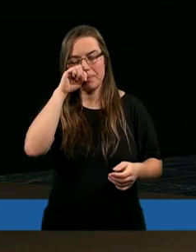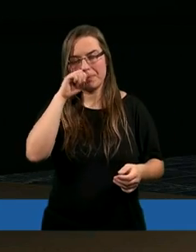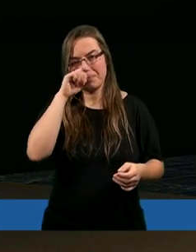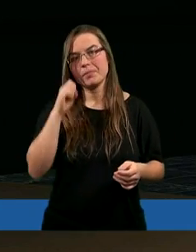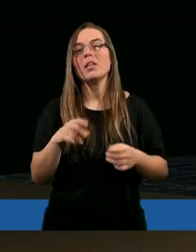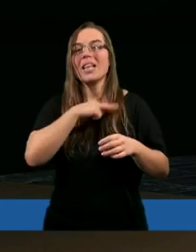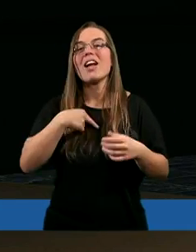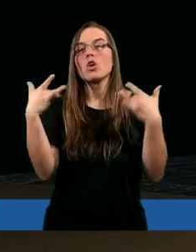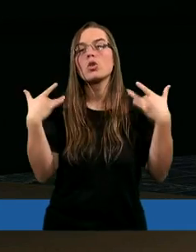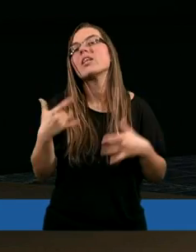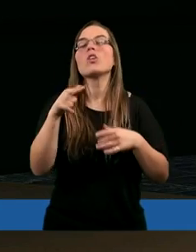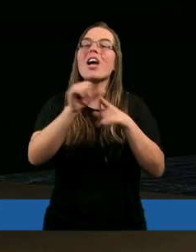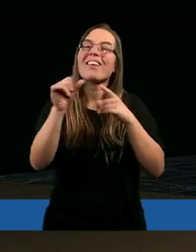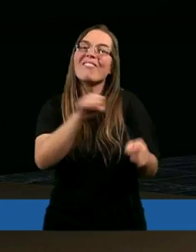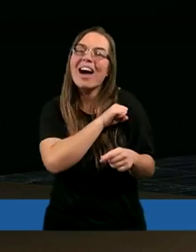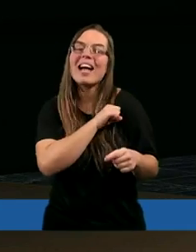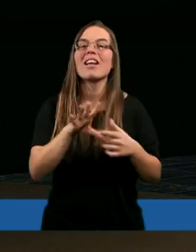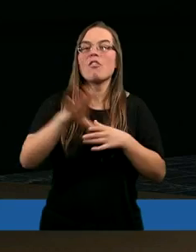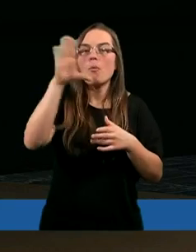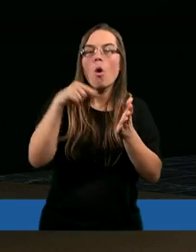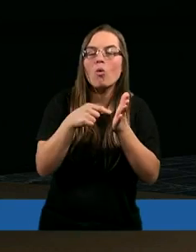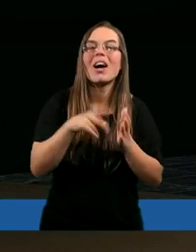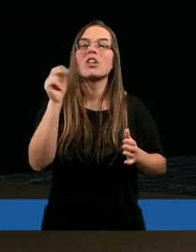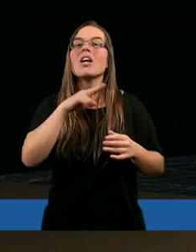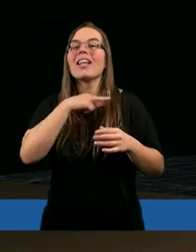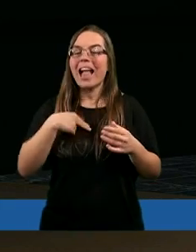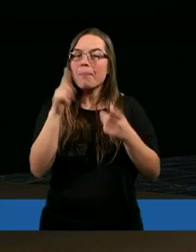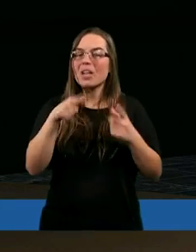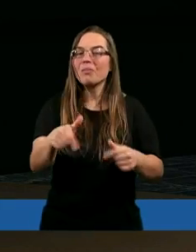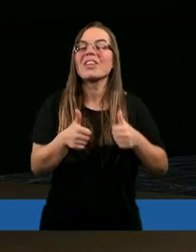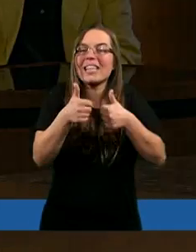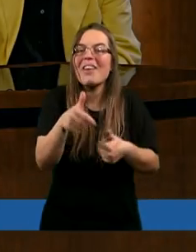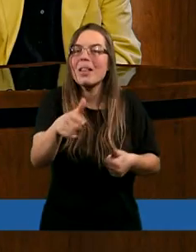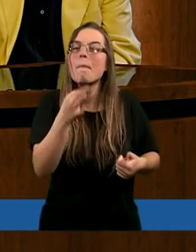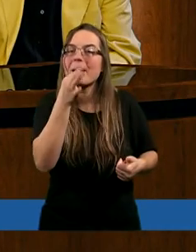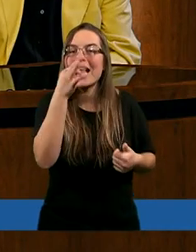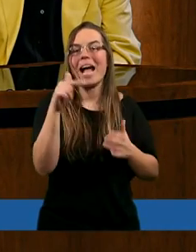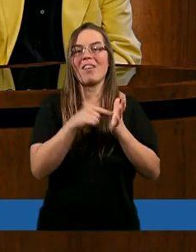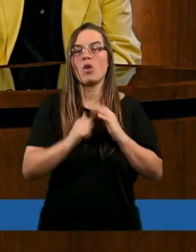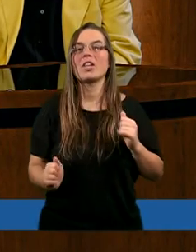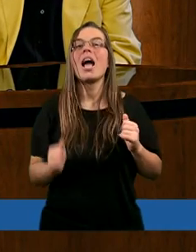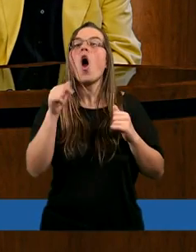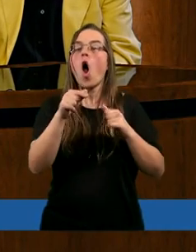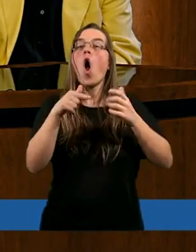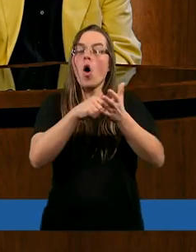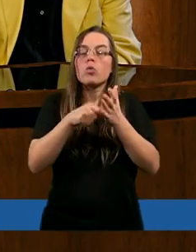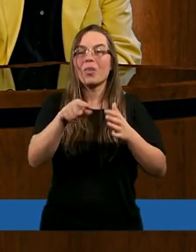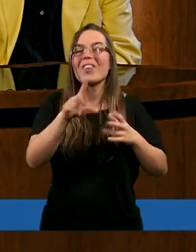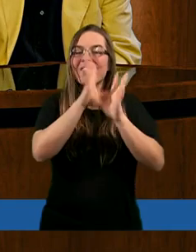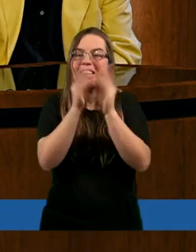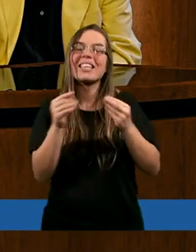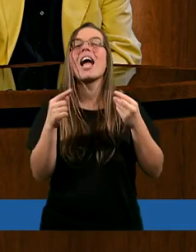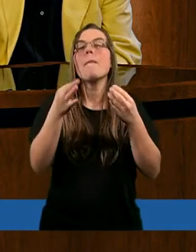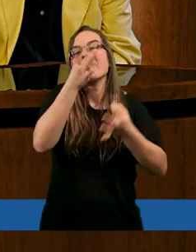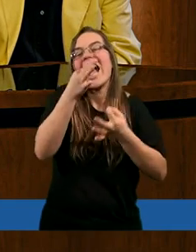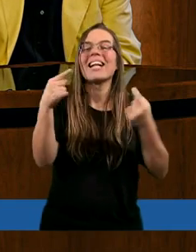I to jest właśnie takie fajne w Bogu, że On takie pytania nam w życiu stawia. Po tych wszystkich dywagacjach